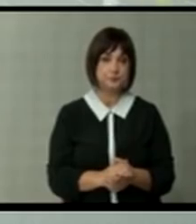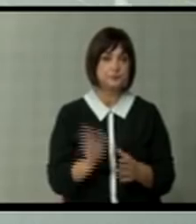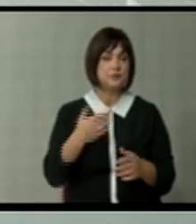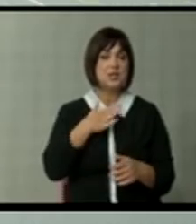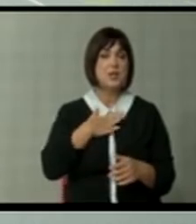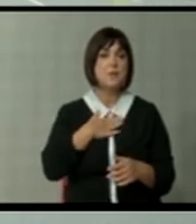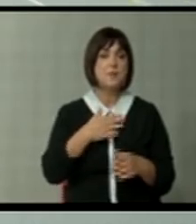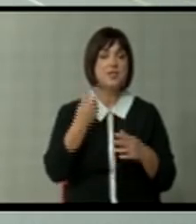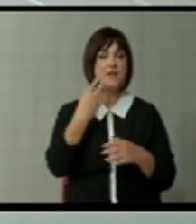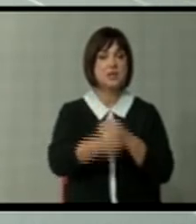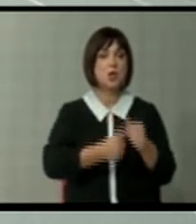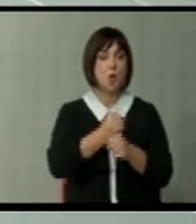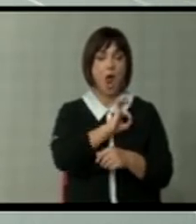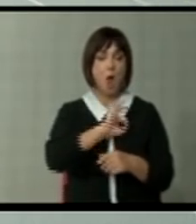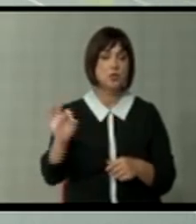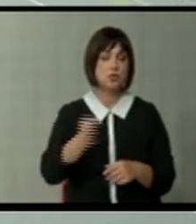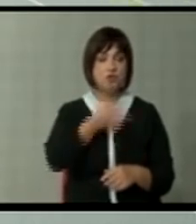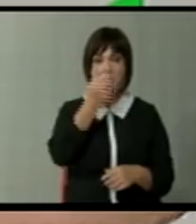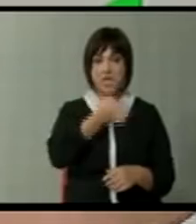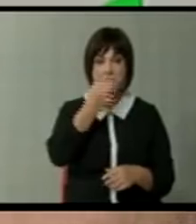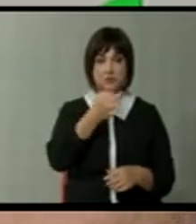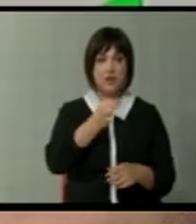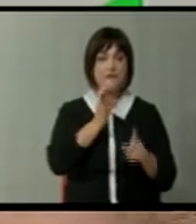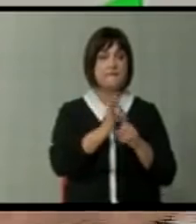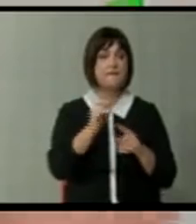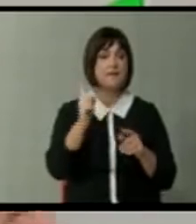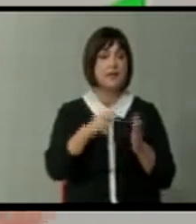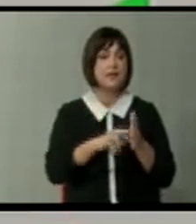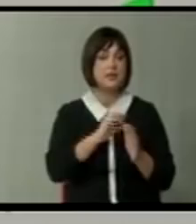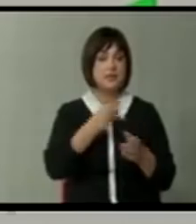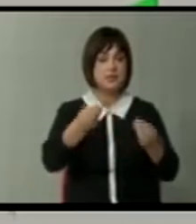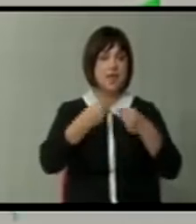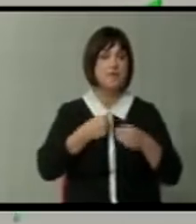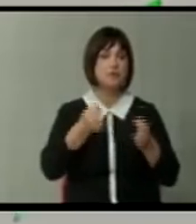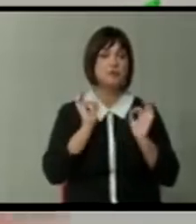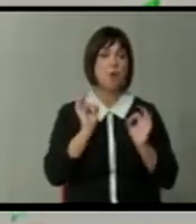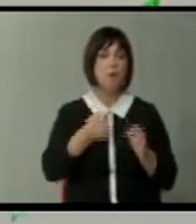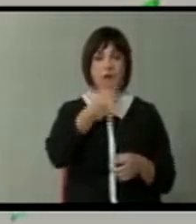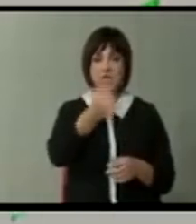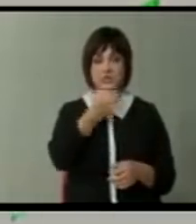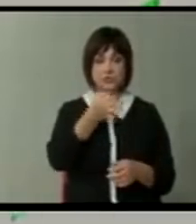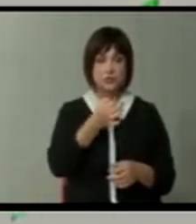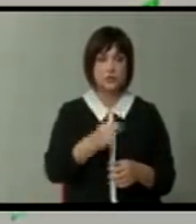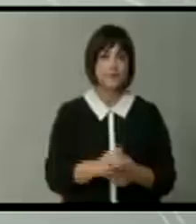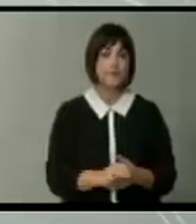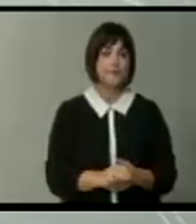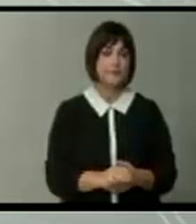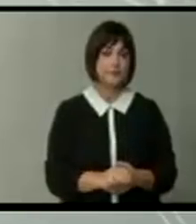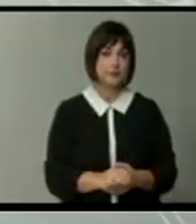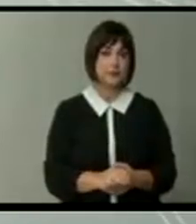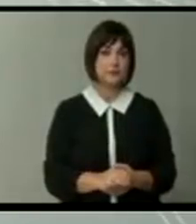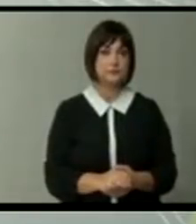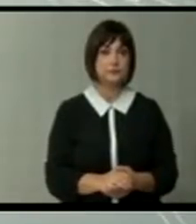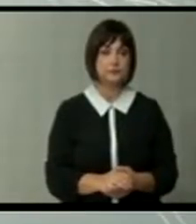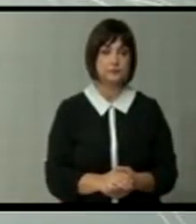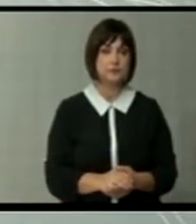имале 20 години одлишни извештај, и Филе, нели, даваше прекрасни извештај, безусловна препорака која што требаше да донесе до